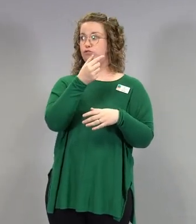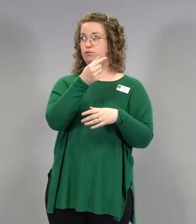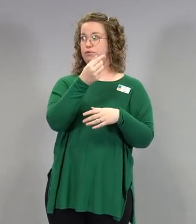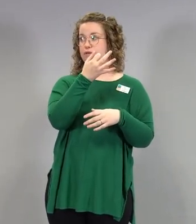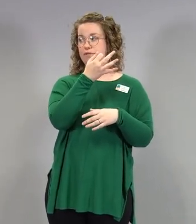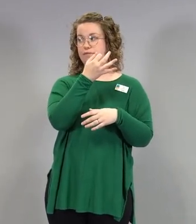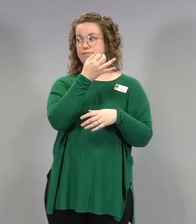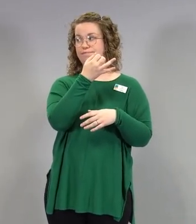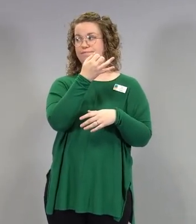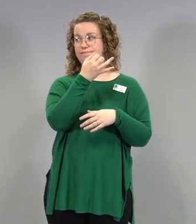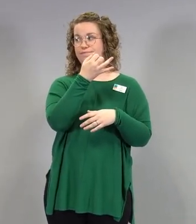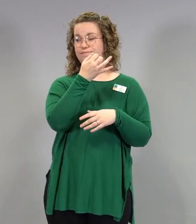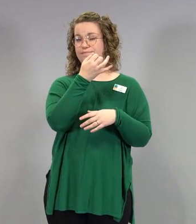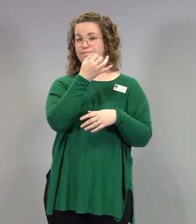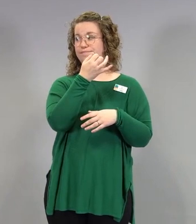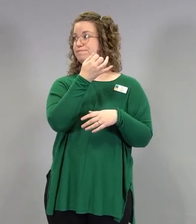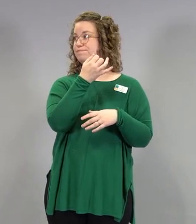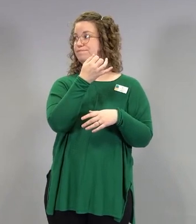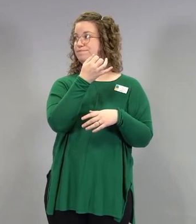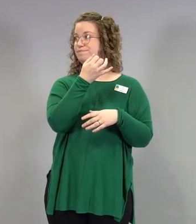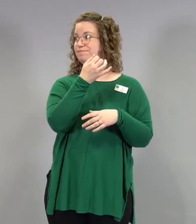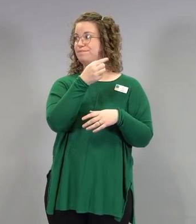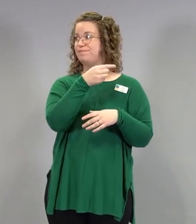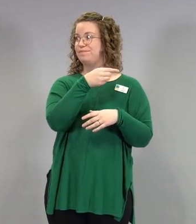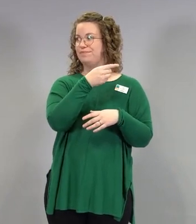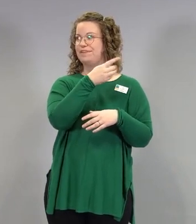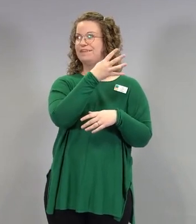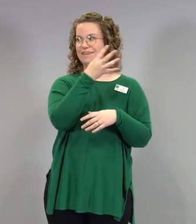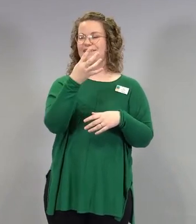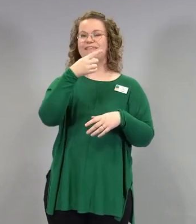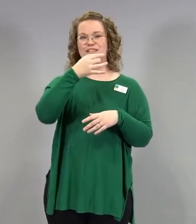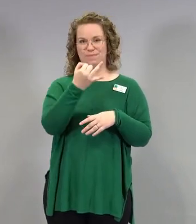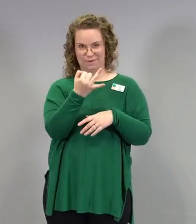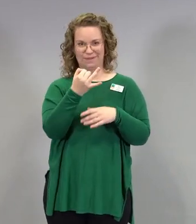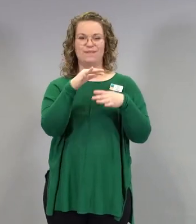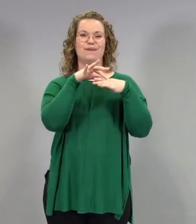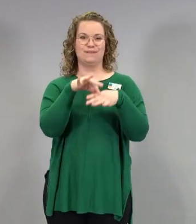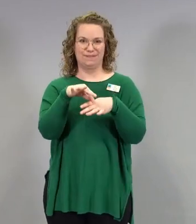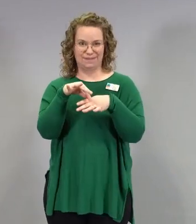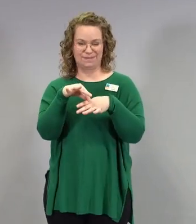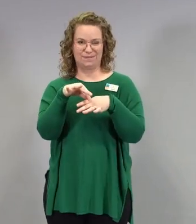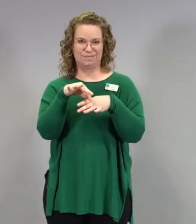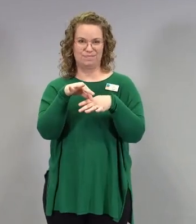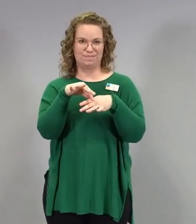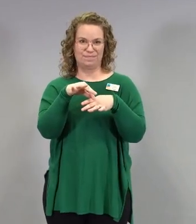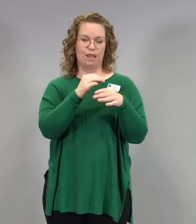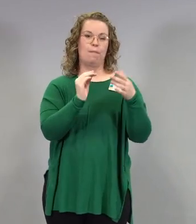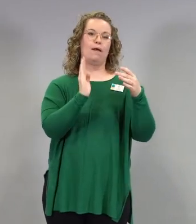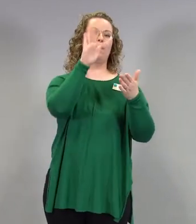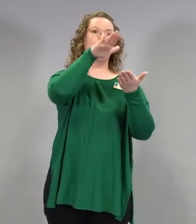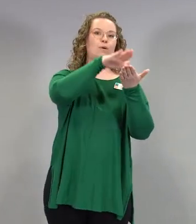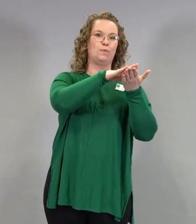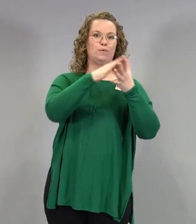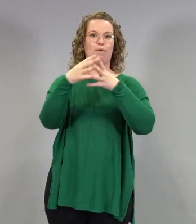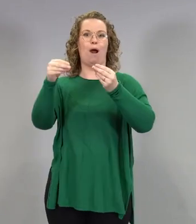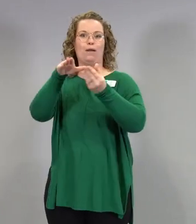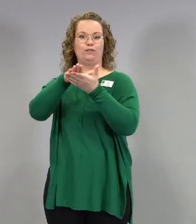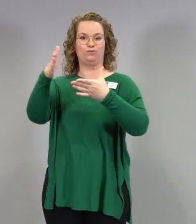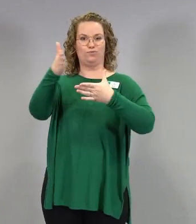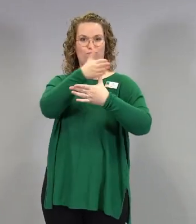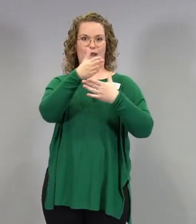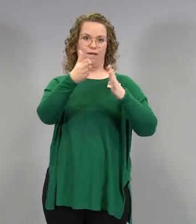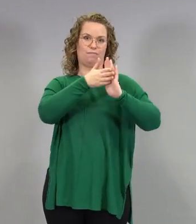187 oli koronapositiivinen, ne oli tammikuusta maaliskuuhun. Ja kun näitä tapauksia sitten